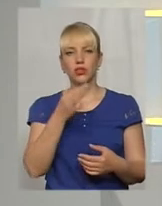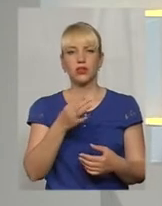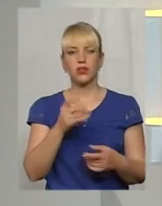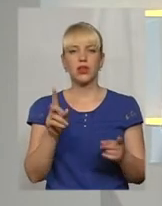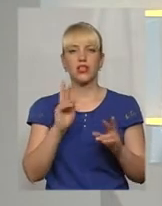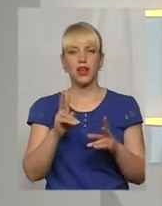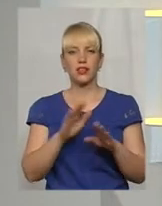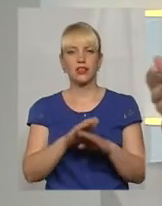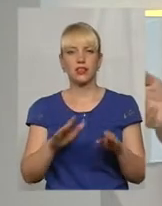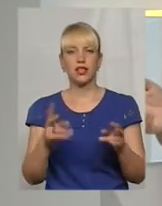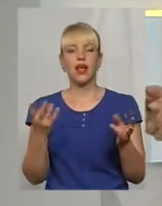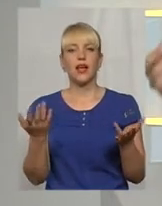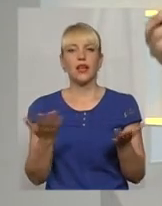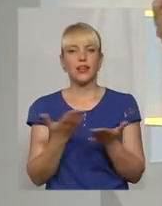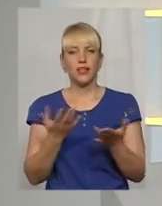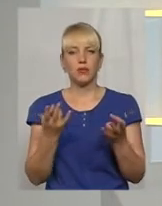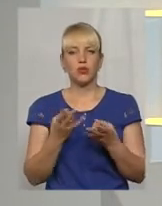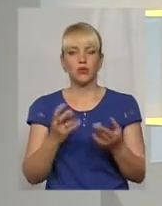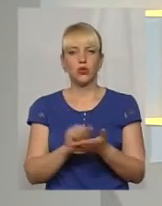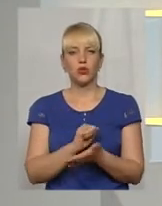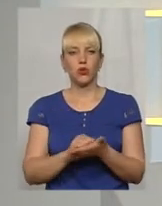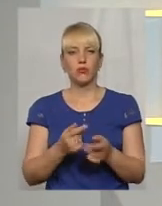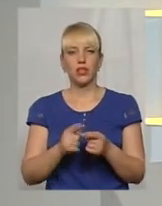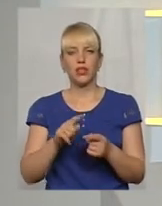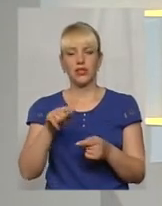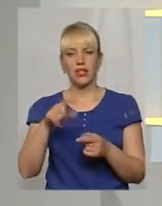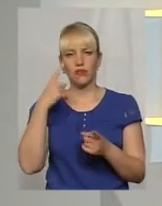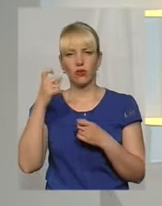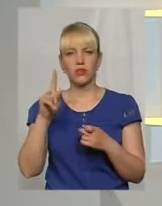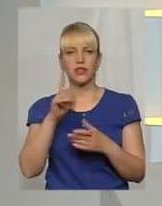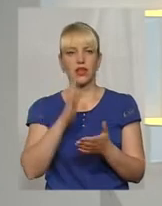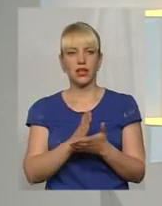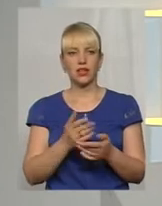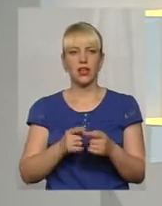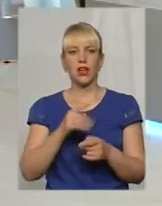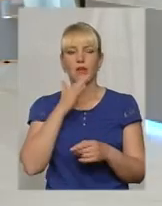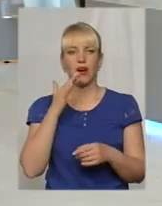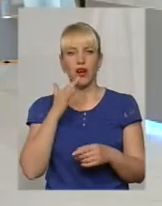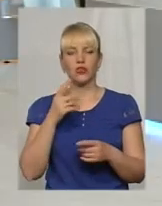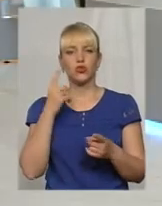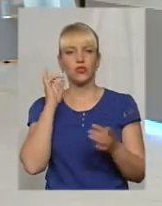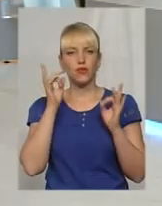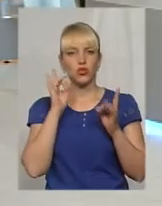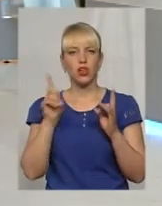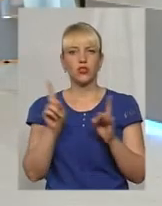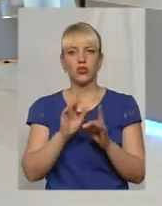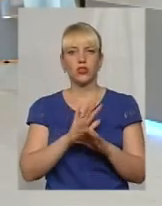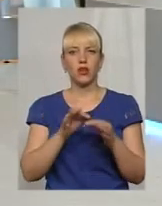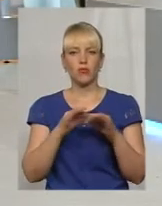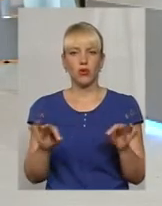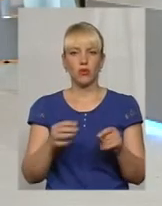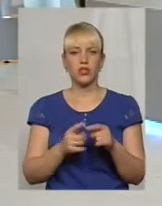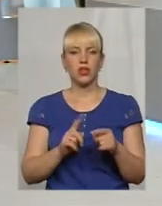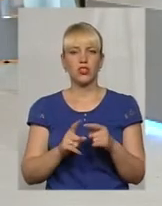які документи потрібні, адже серед тієї інформації, яка за останні дні поступала, дуже часто, що не пропускають ціни,